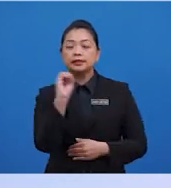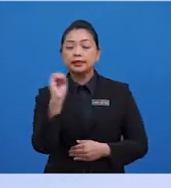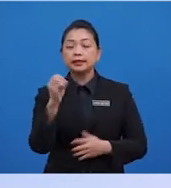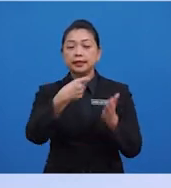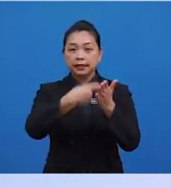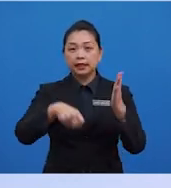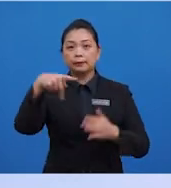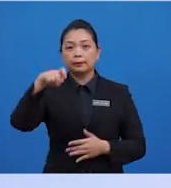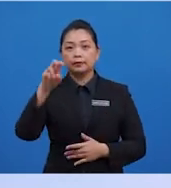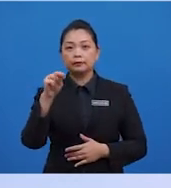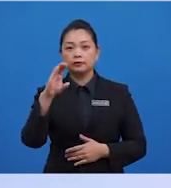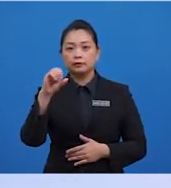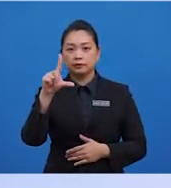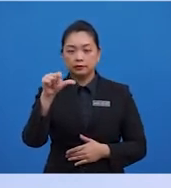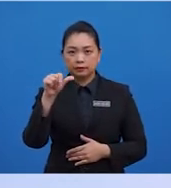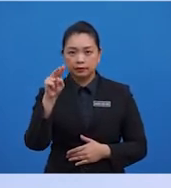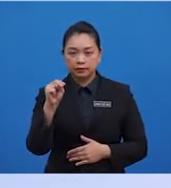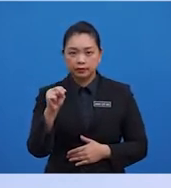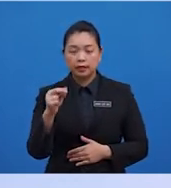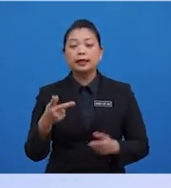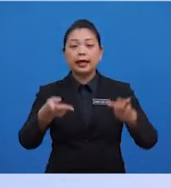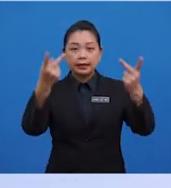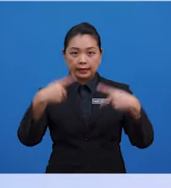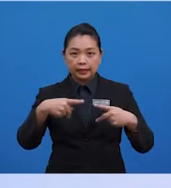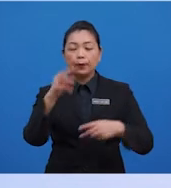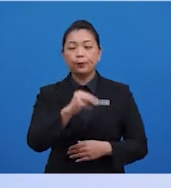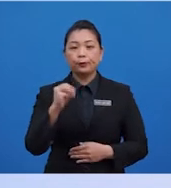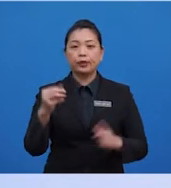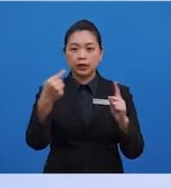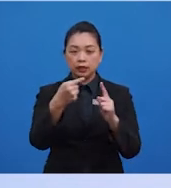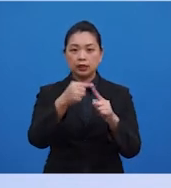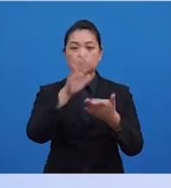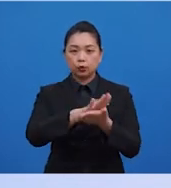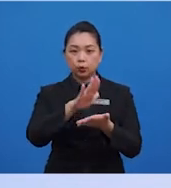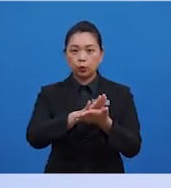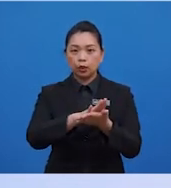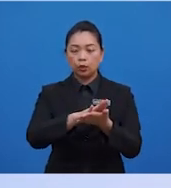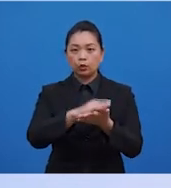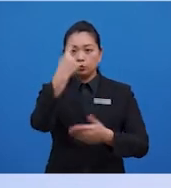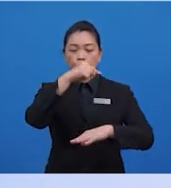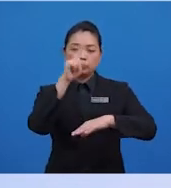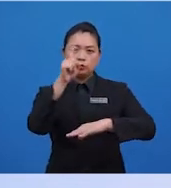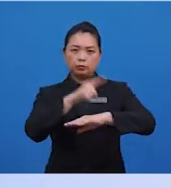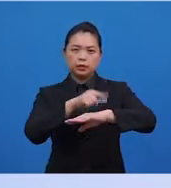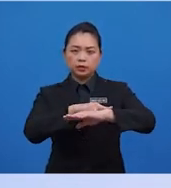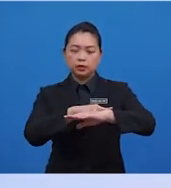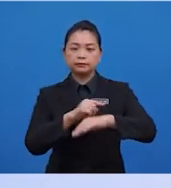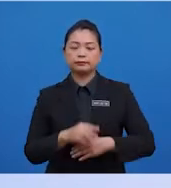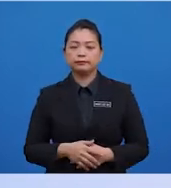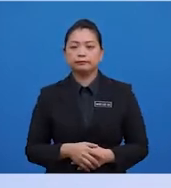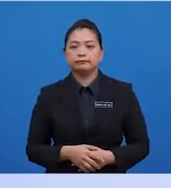nilai pencilan. Contohnya, kehadiran murid ke sekolah dalam suatu tempoh tertentu.